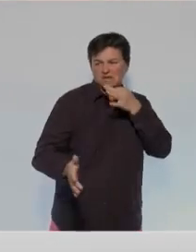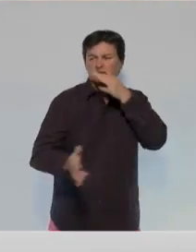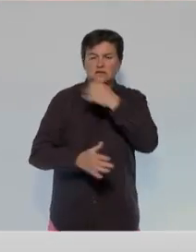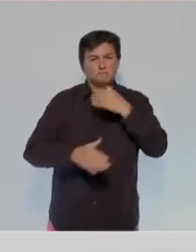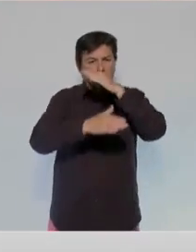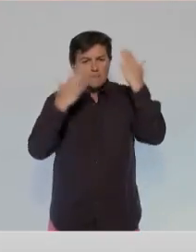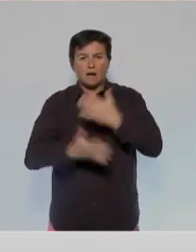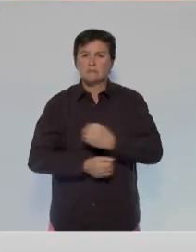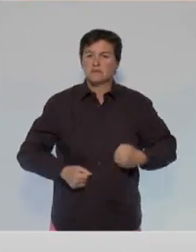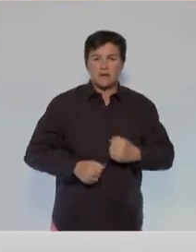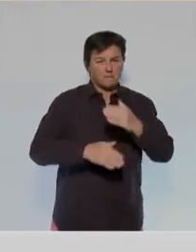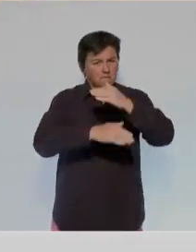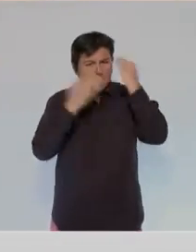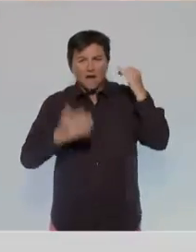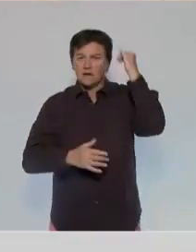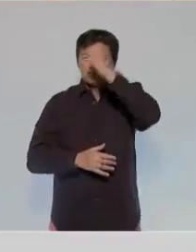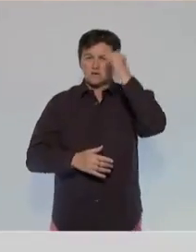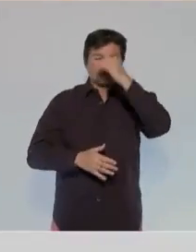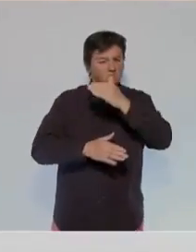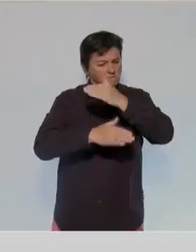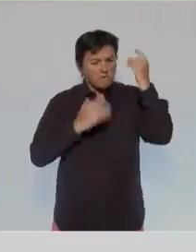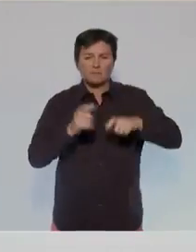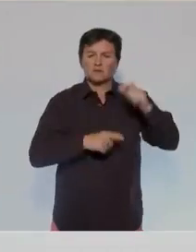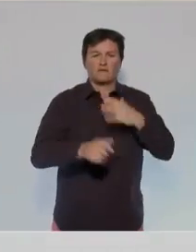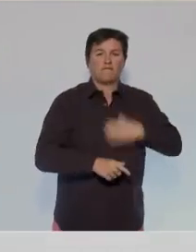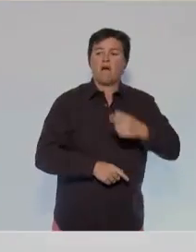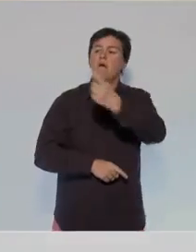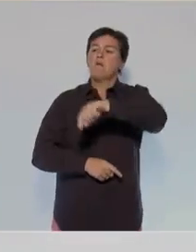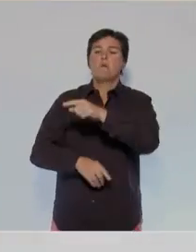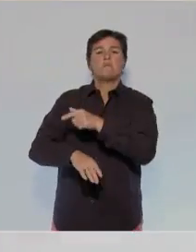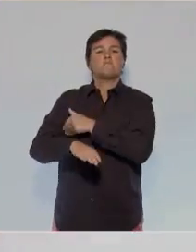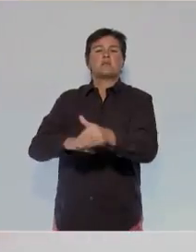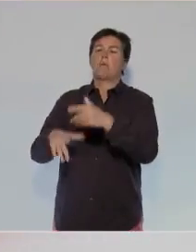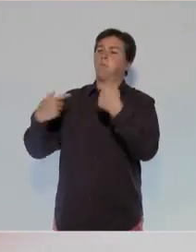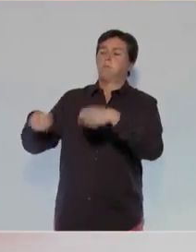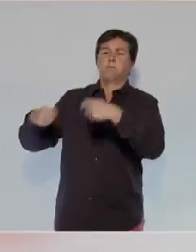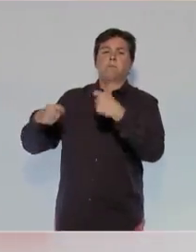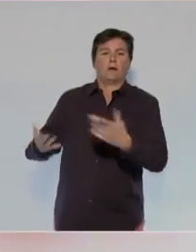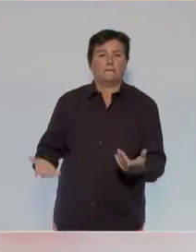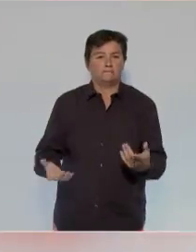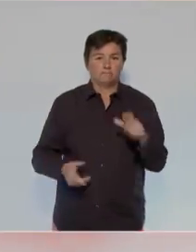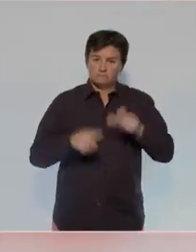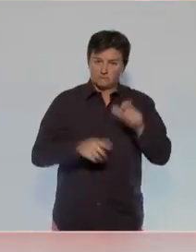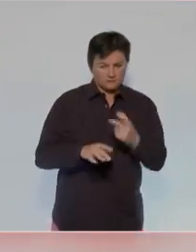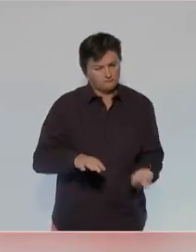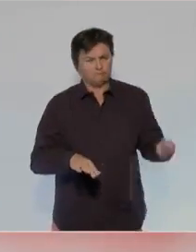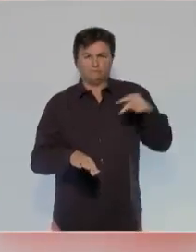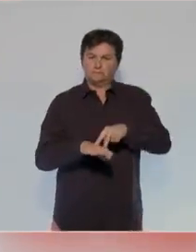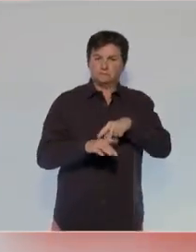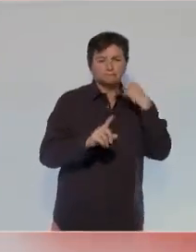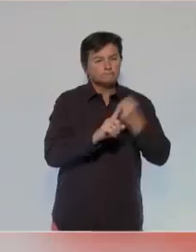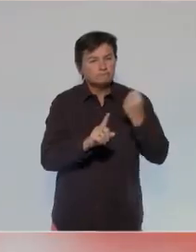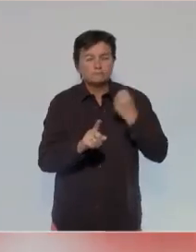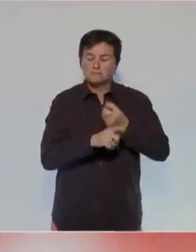Assez de la misère, assez de l'exploitation, assez que les uns crèvent de faim quand les autres ne savent pas quoi faire de leurs millions. Des gens se sont levés,